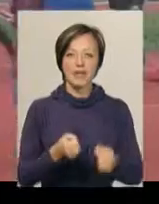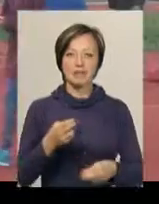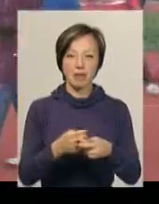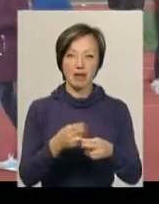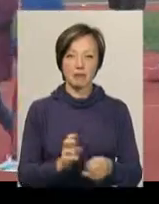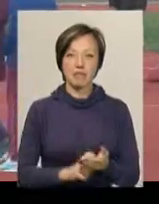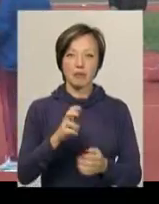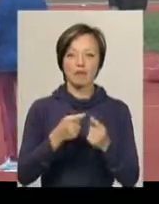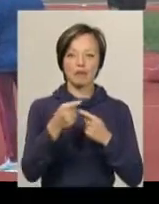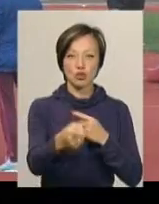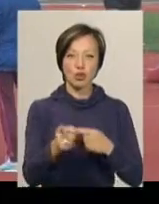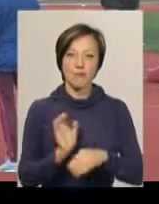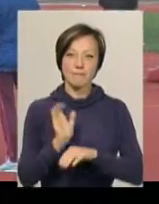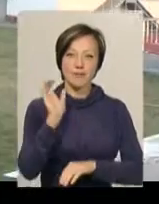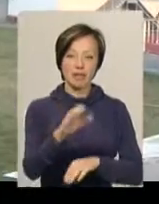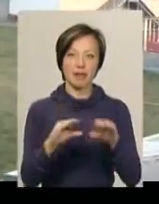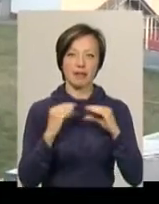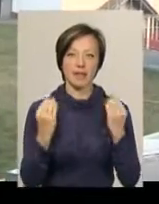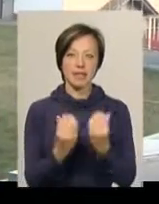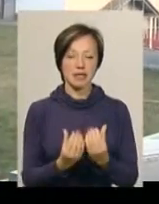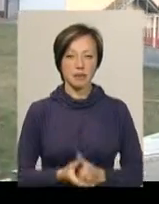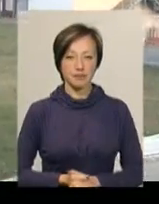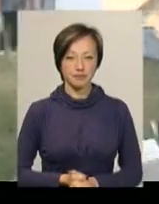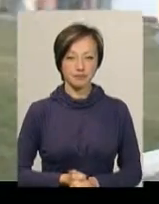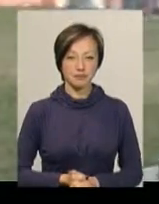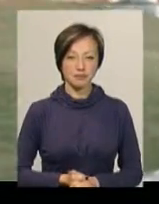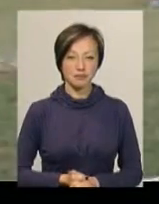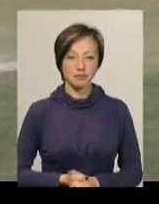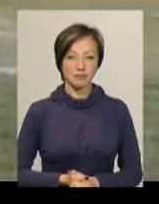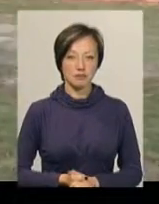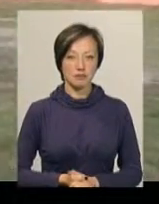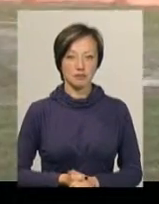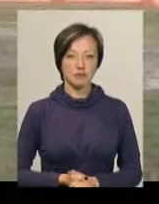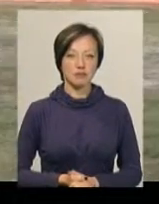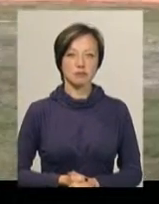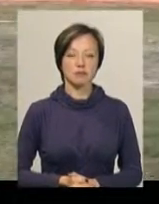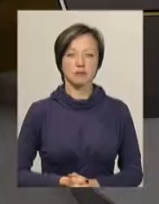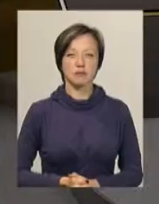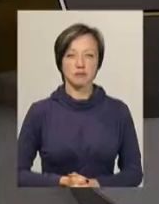'єрами, стрибки в довжину і метання диска. Світлана Поробок, Іван Мовчан, Новини, Поділяцентр.